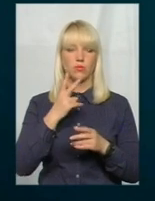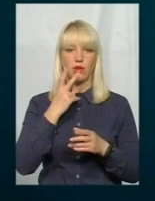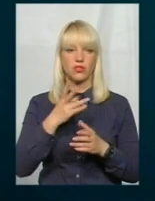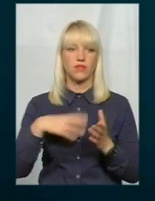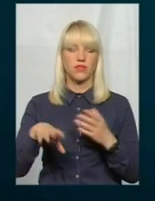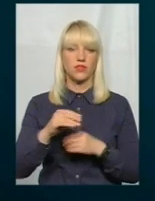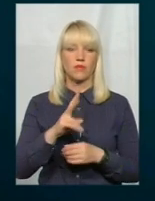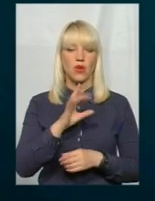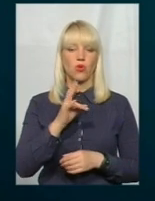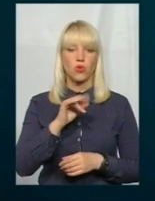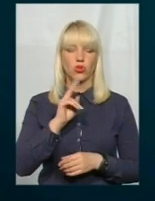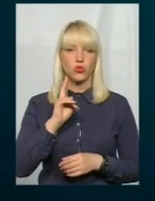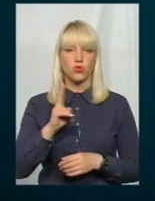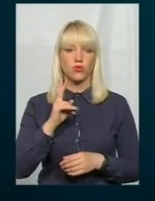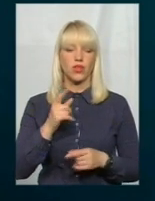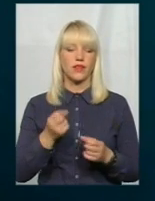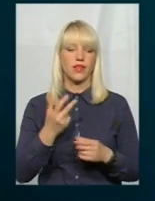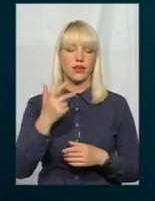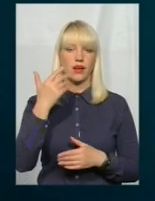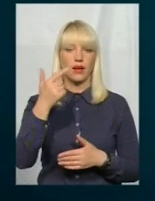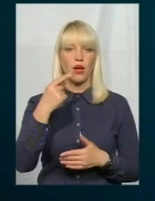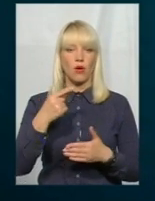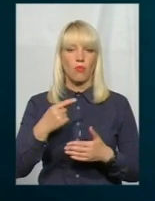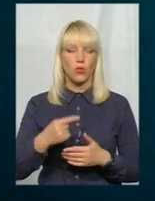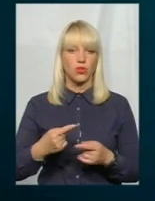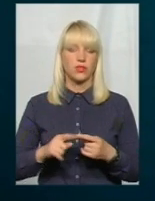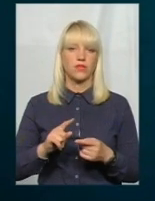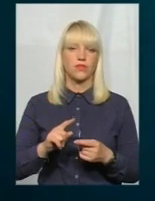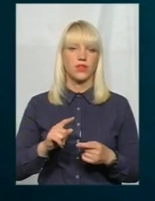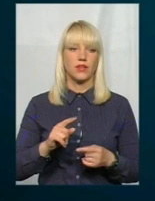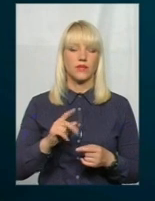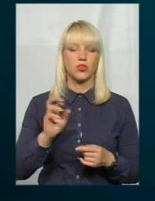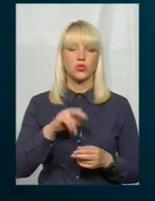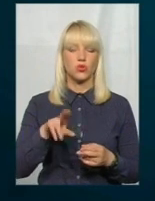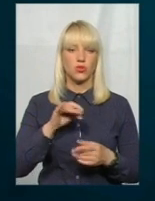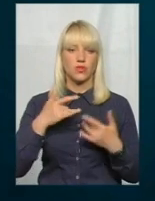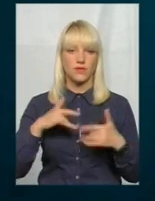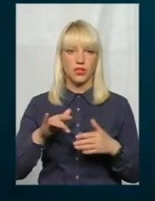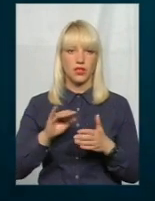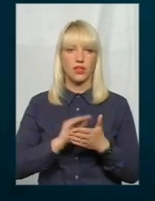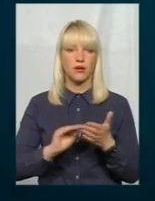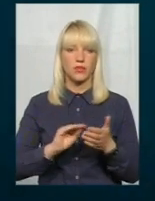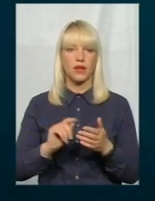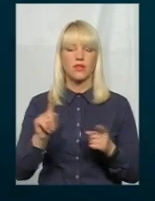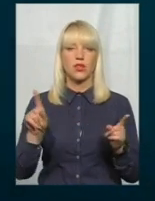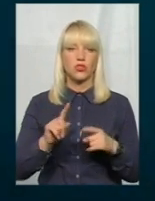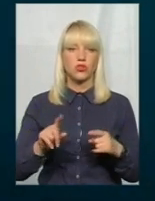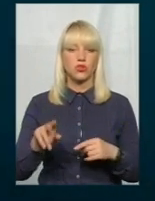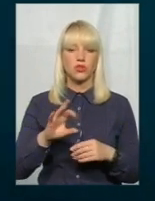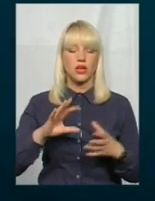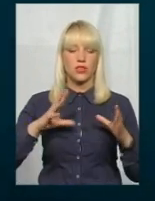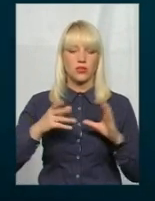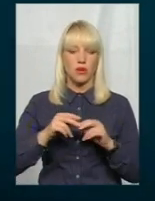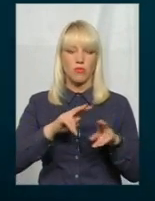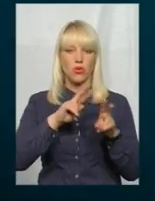Корнічук декілька пунктів з приводу звітування все ж таки висвітлив, написавши про те, що за результатами моніторингу